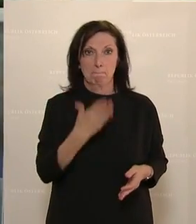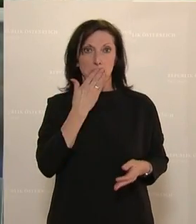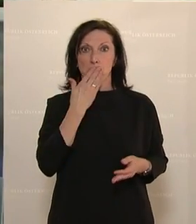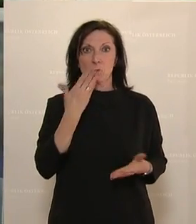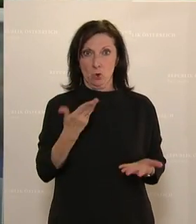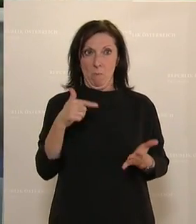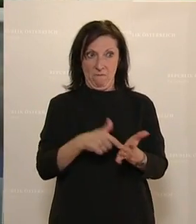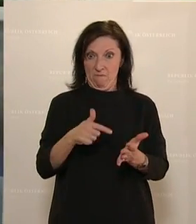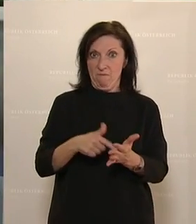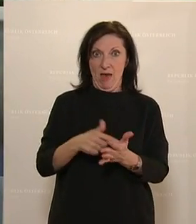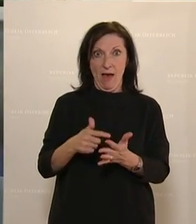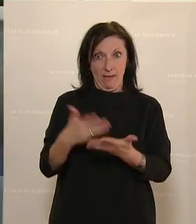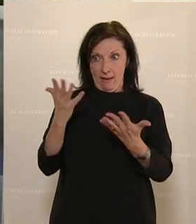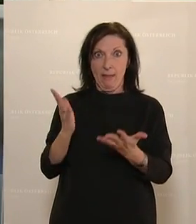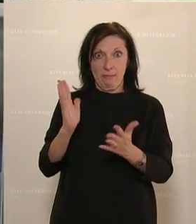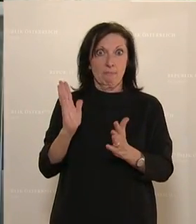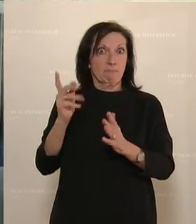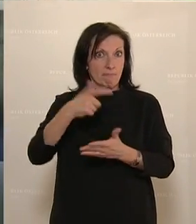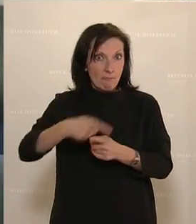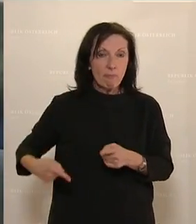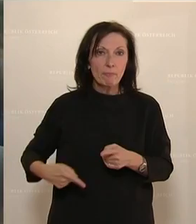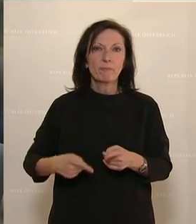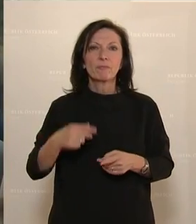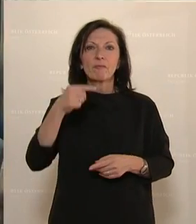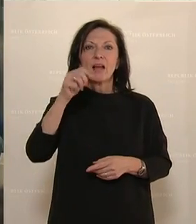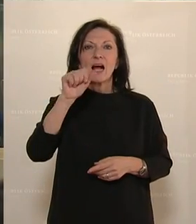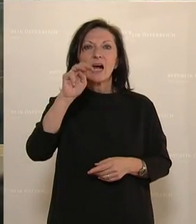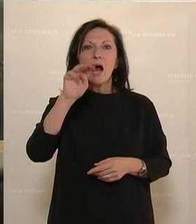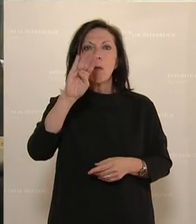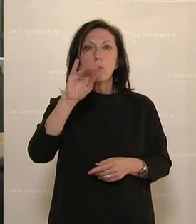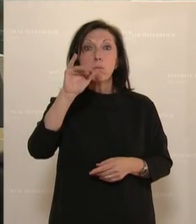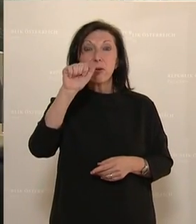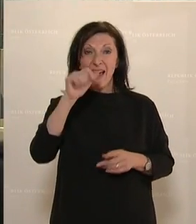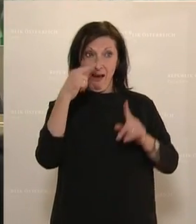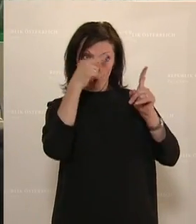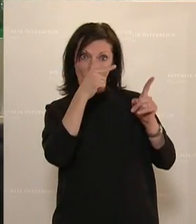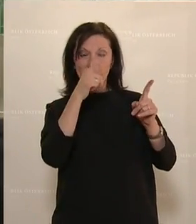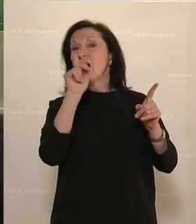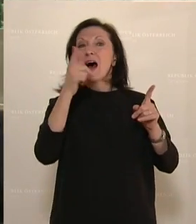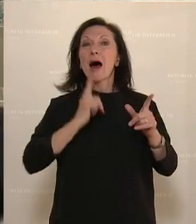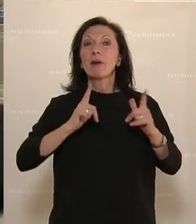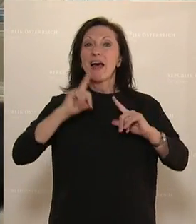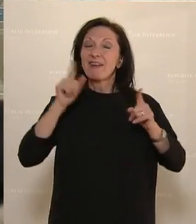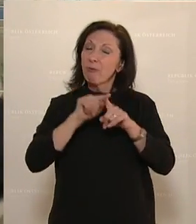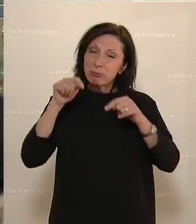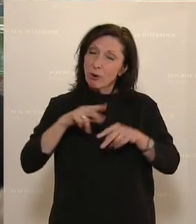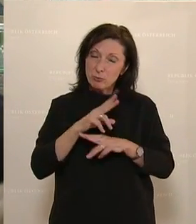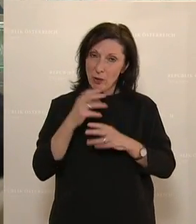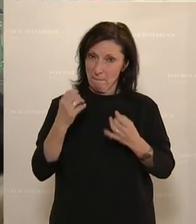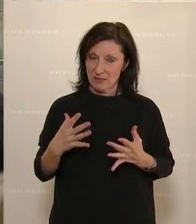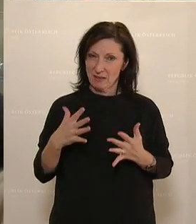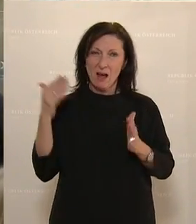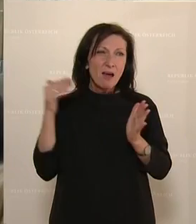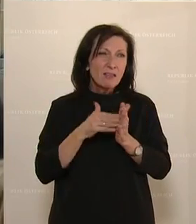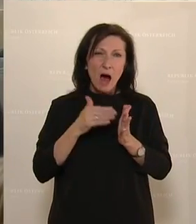Gambia ist aber auch hier. Bei weiblicher Genitalverstümmelung passiert leider auch in Österreich. Für tausende